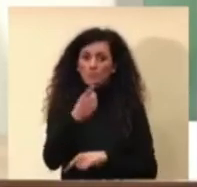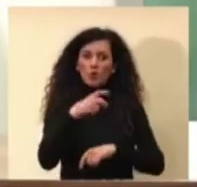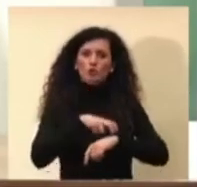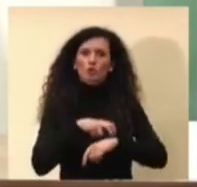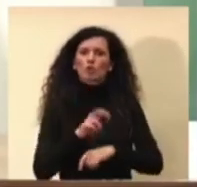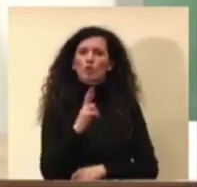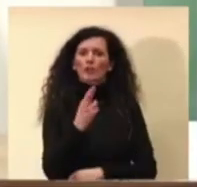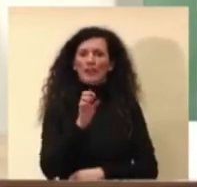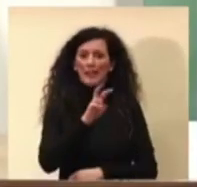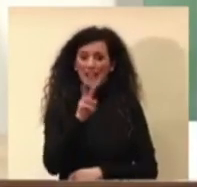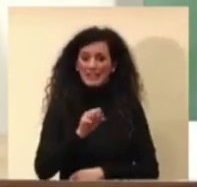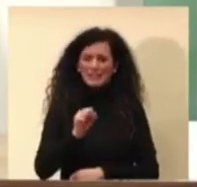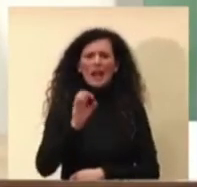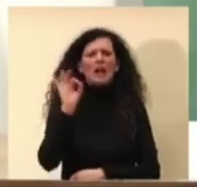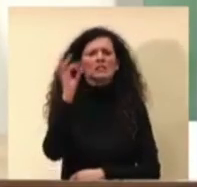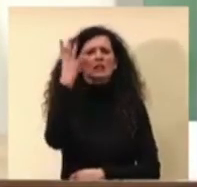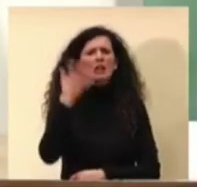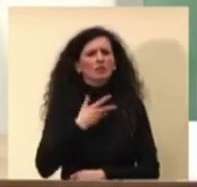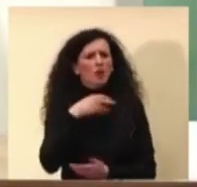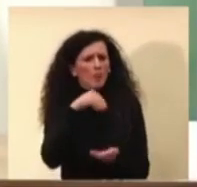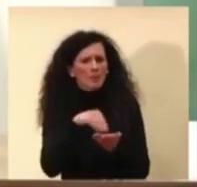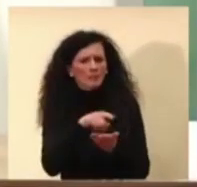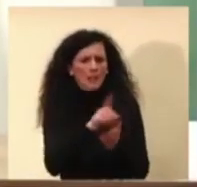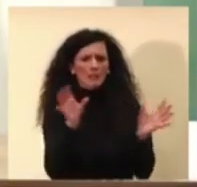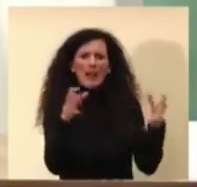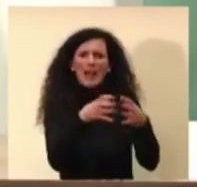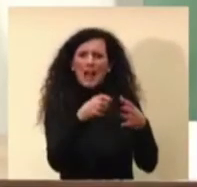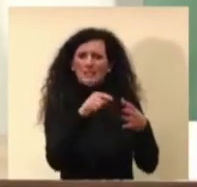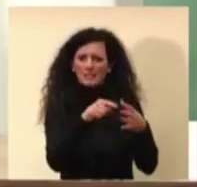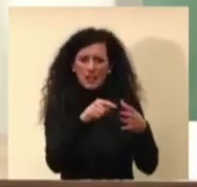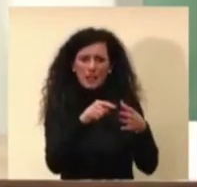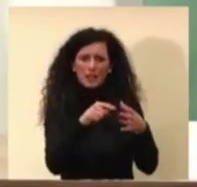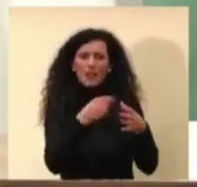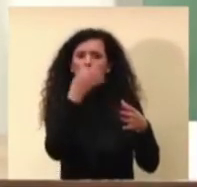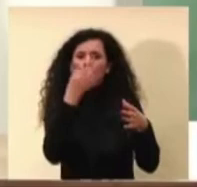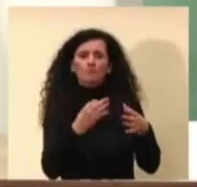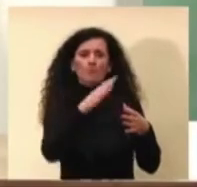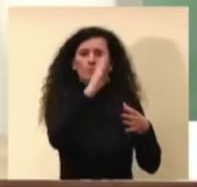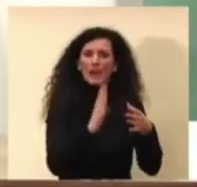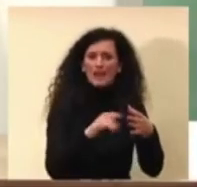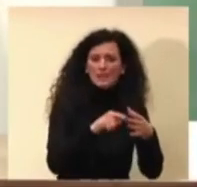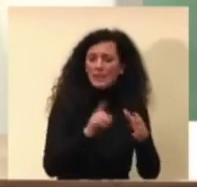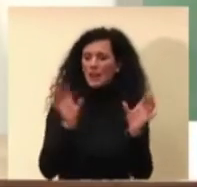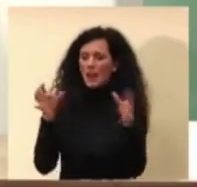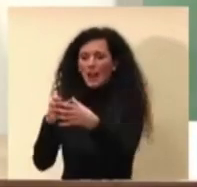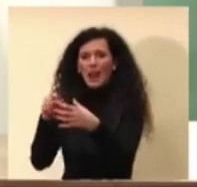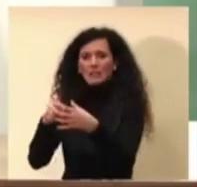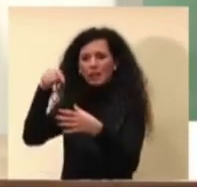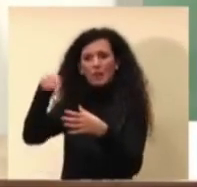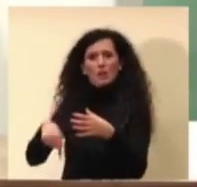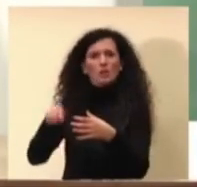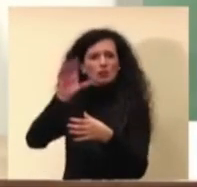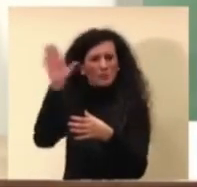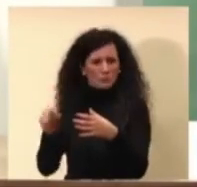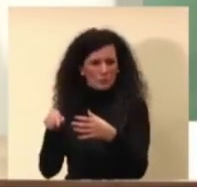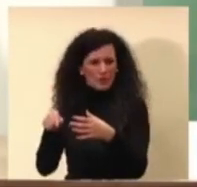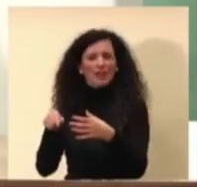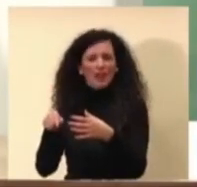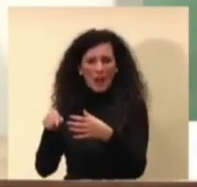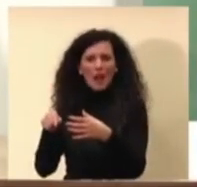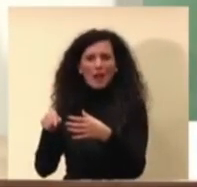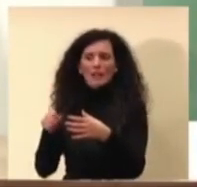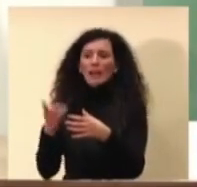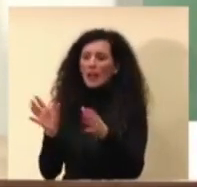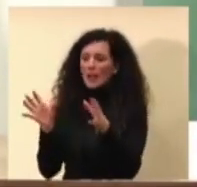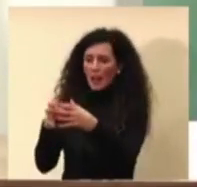che laddove abbiamo dei cluster specifici, per esempio di brasiliana, di sudafricana, ma non possiamo esplodere che in futuro nascano ulteriori